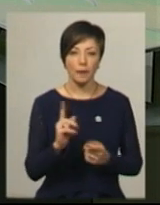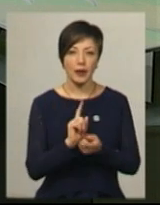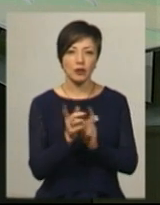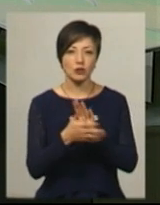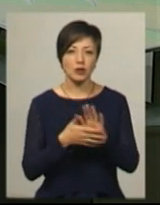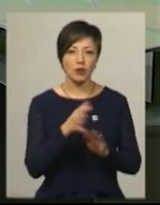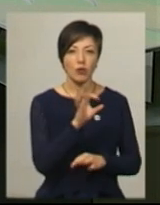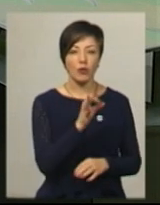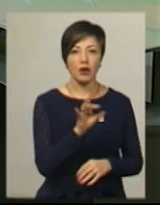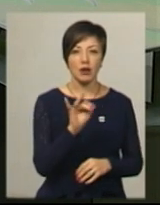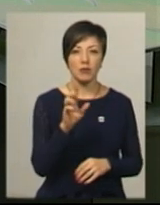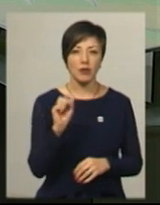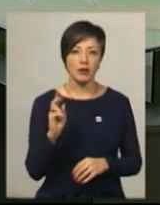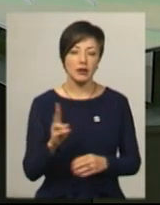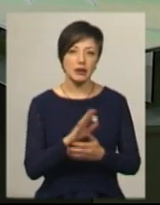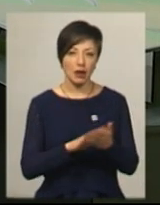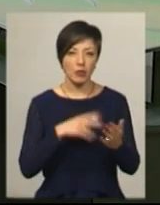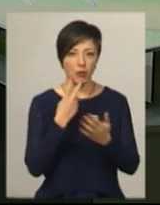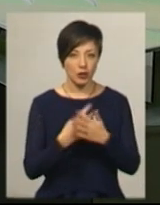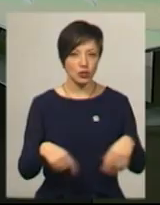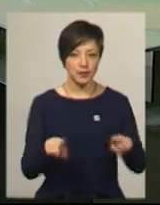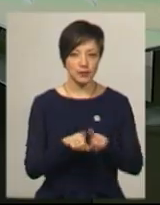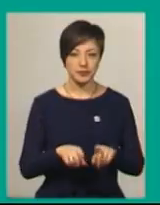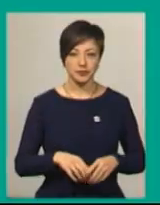на жесту умову перекладає Ольга Рибак. Далі ви побачите.